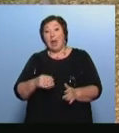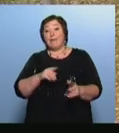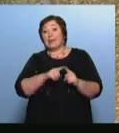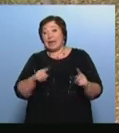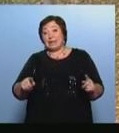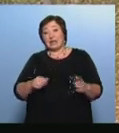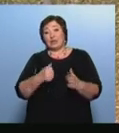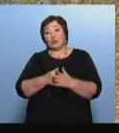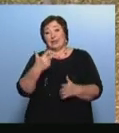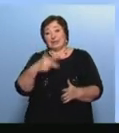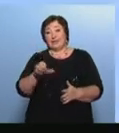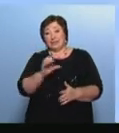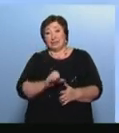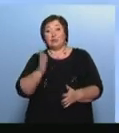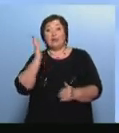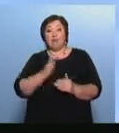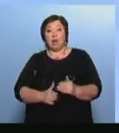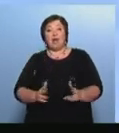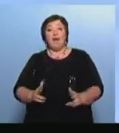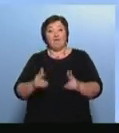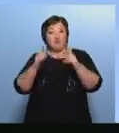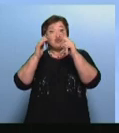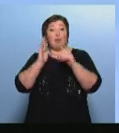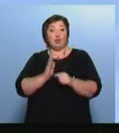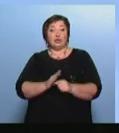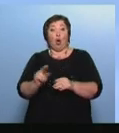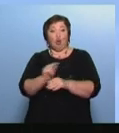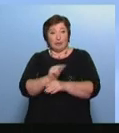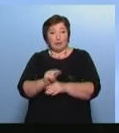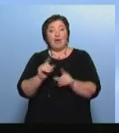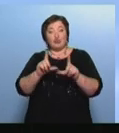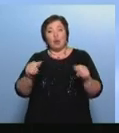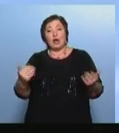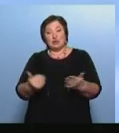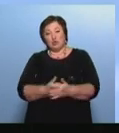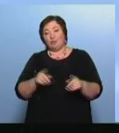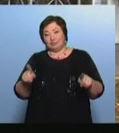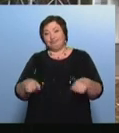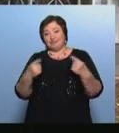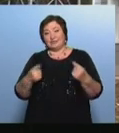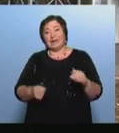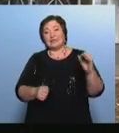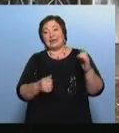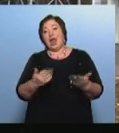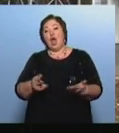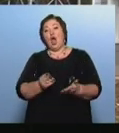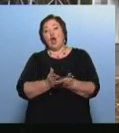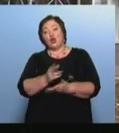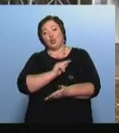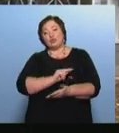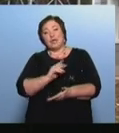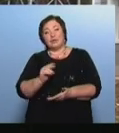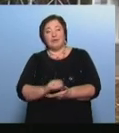сентября А после того, как вышка будет отремонтирована В школе снова возродят занятия для курсантов Роман Вагинов, Андрей Бусыгин,